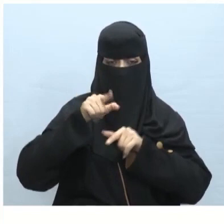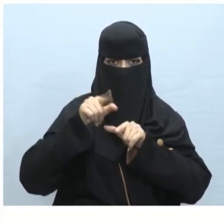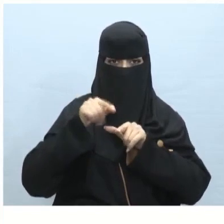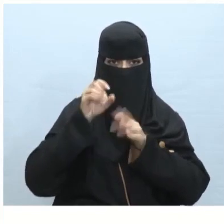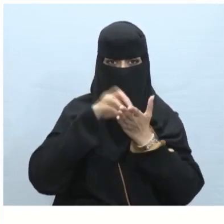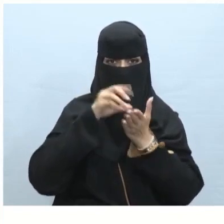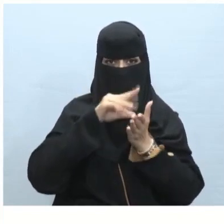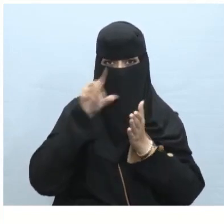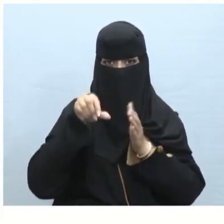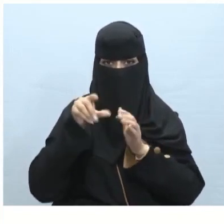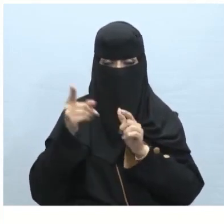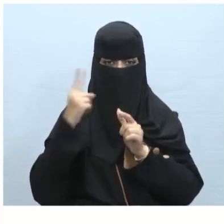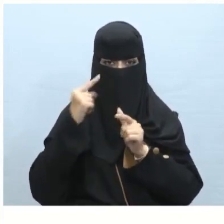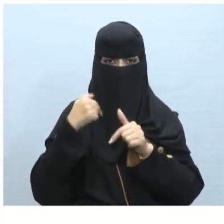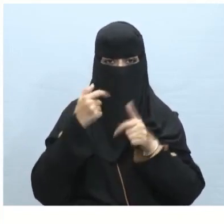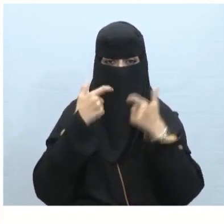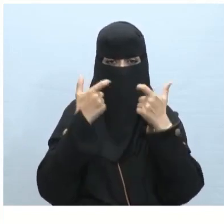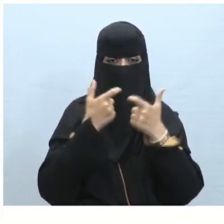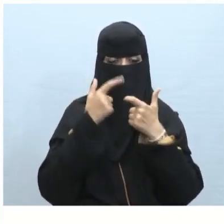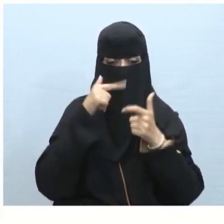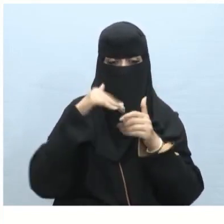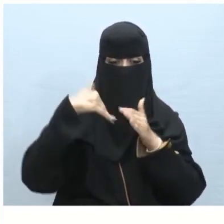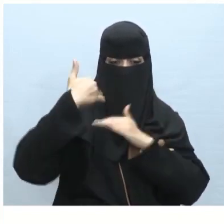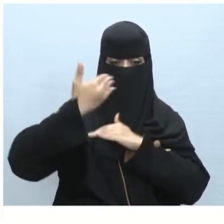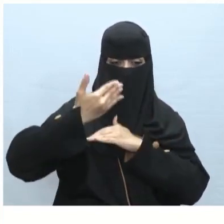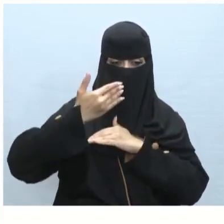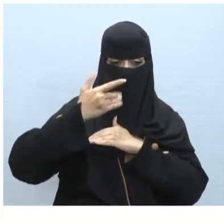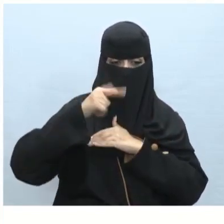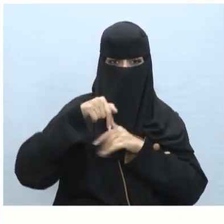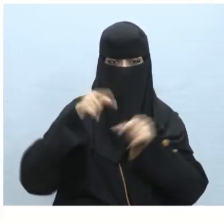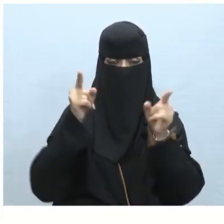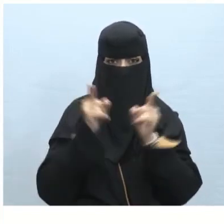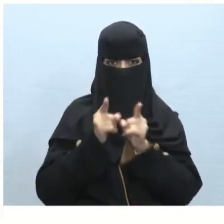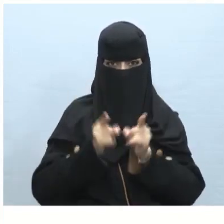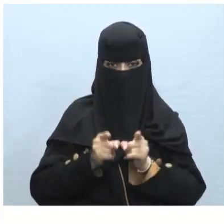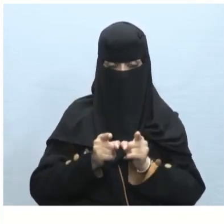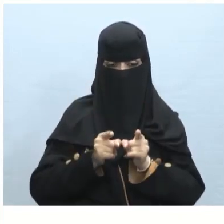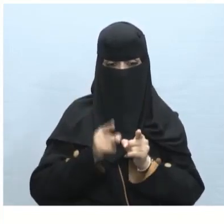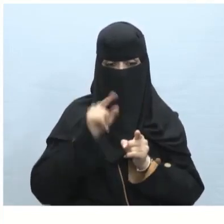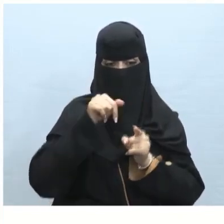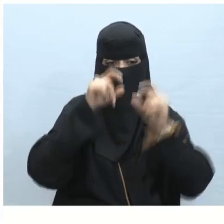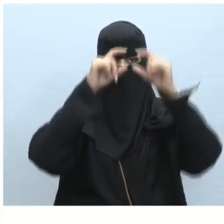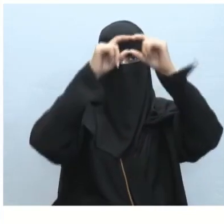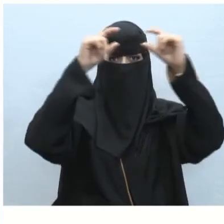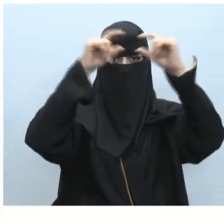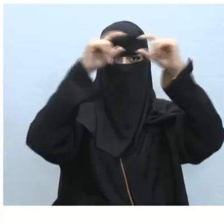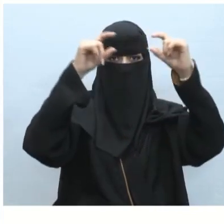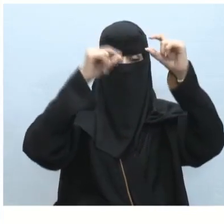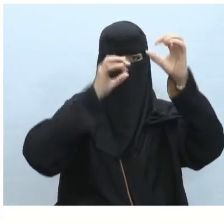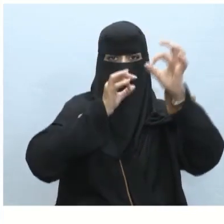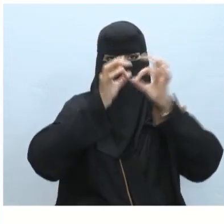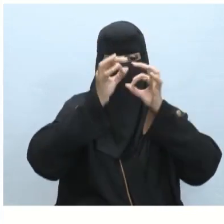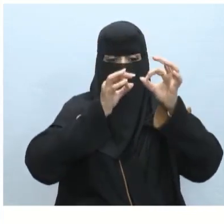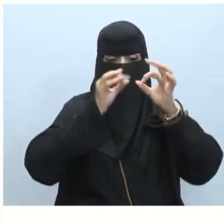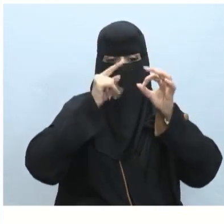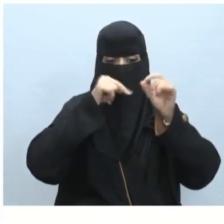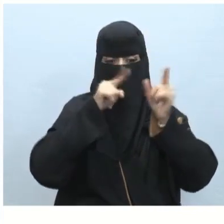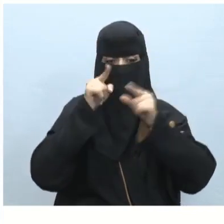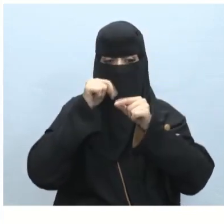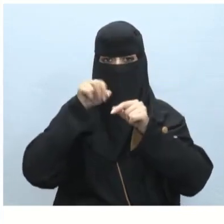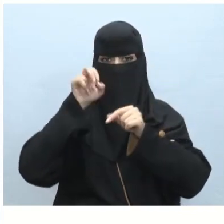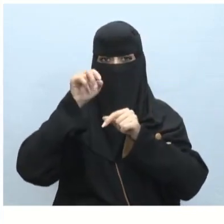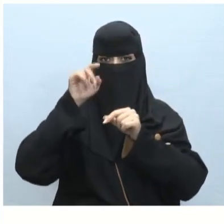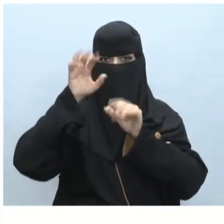الصوتي نلاحظ عند تحديد المقطع الصوتي تظهر علامة تبويب خيارات التشغيل وعلامة تبويب